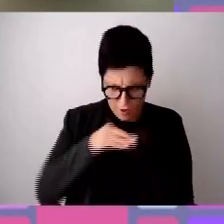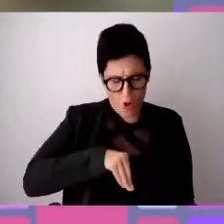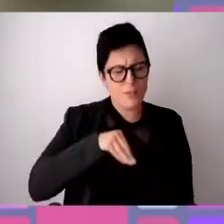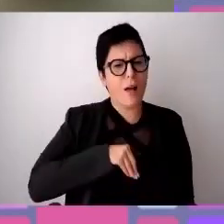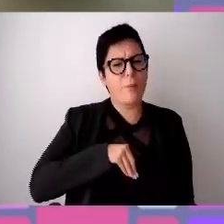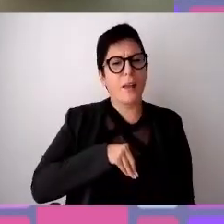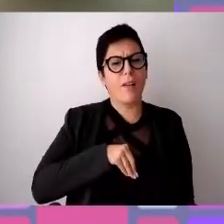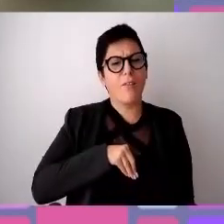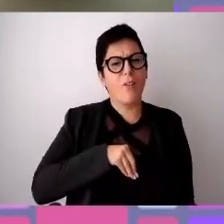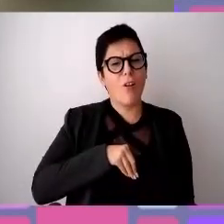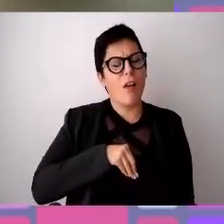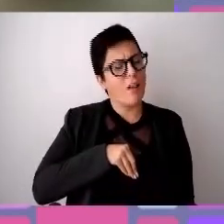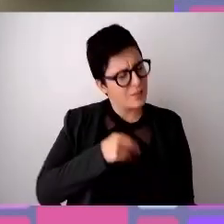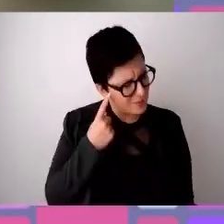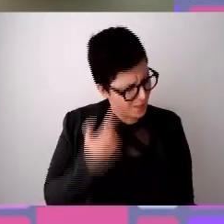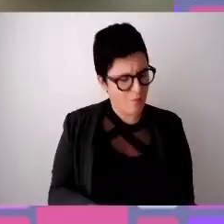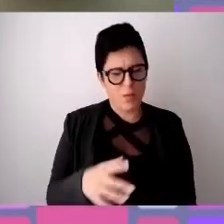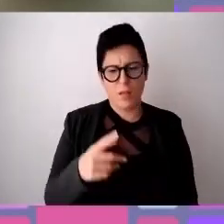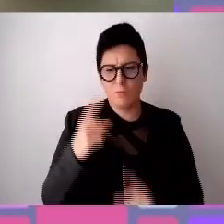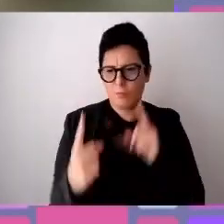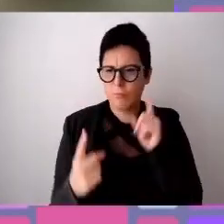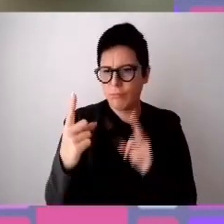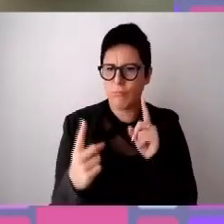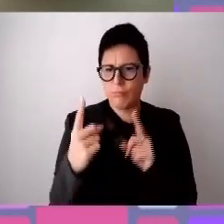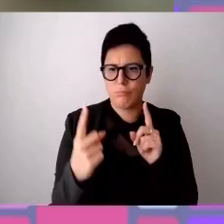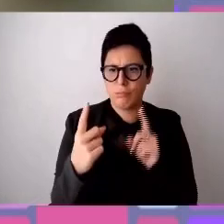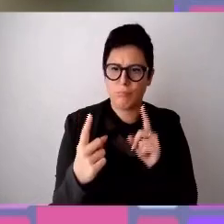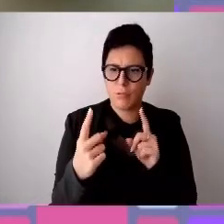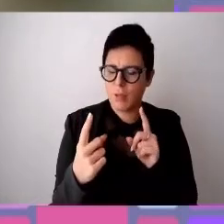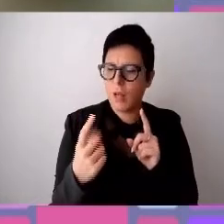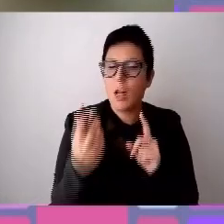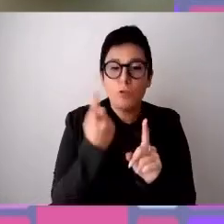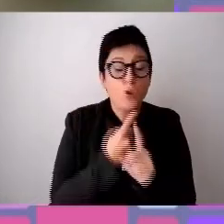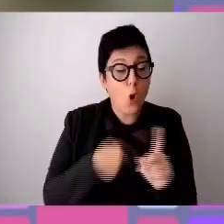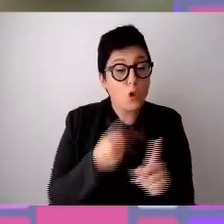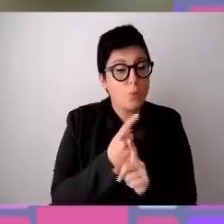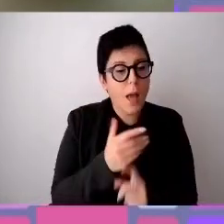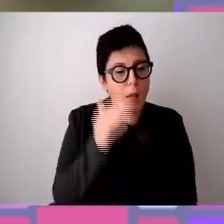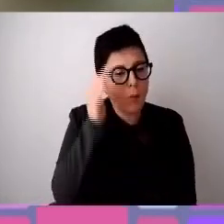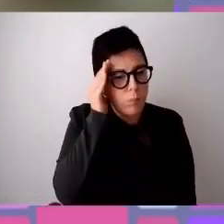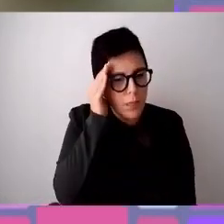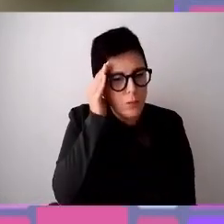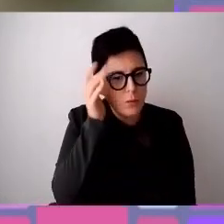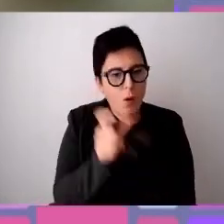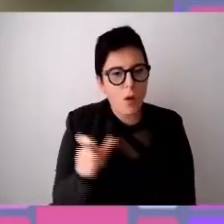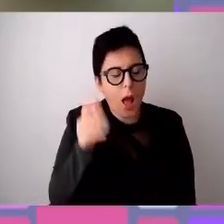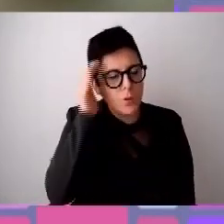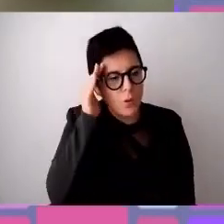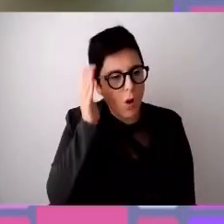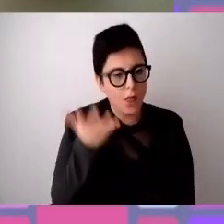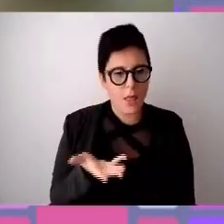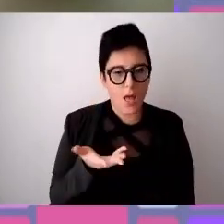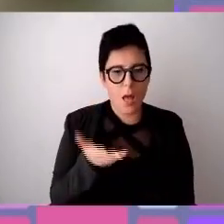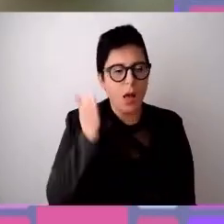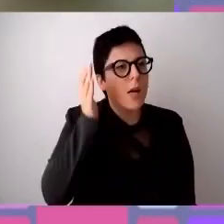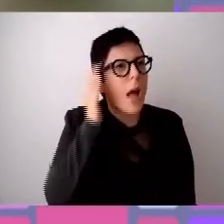confrontato sapeva dove voleva andare però ascoltiamo le persone perché questo aiuta non pensiamo di avere delle